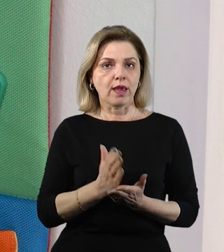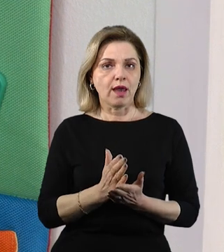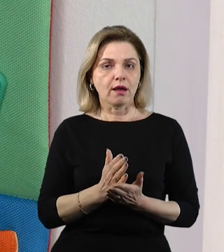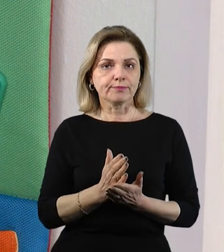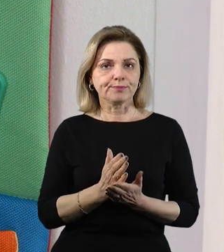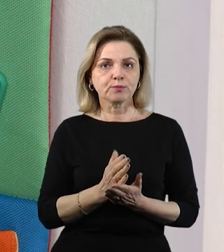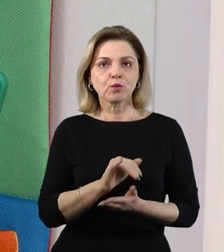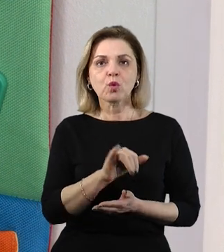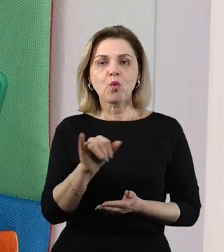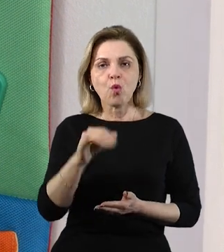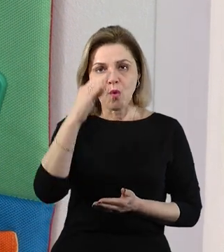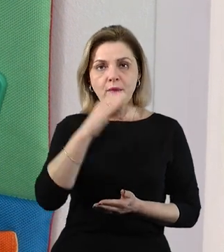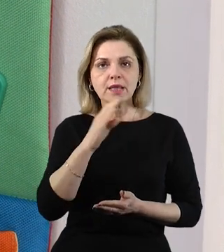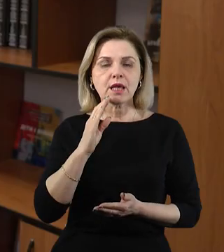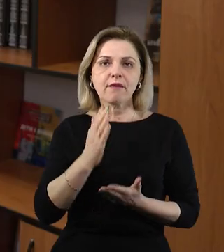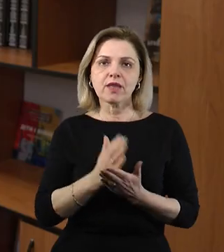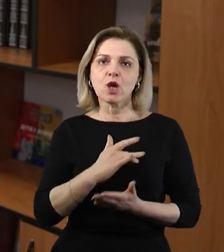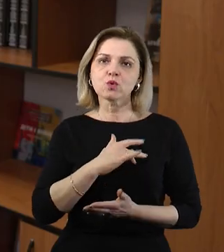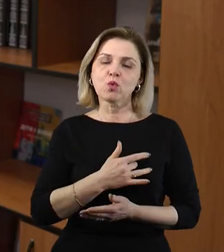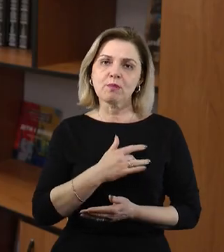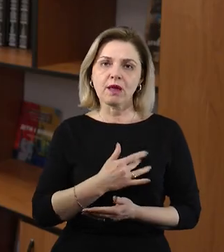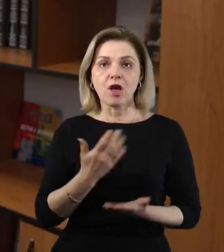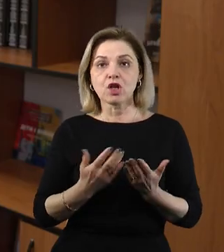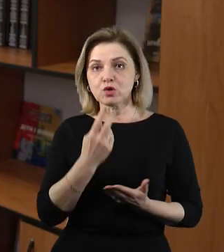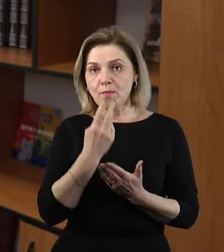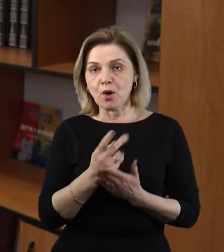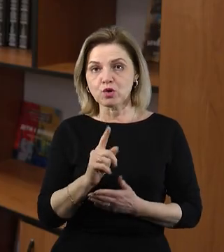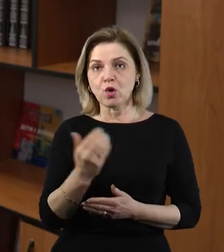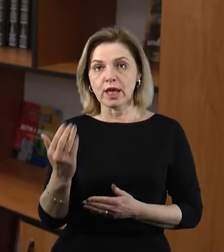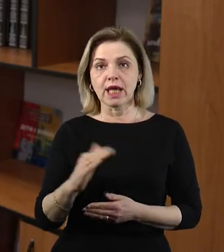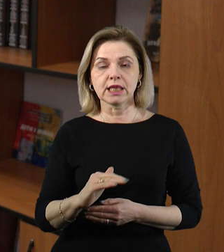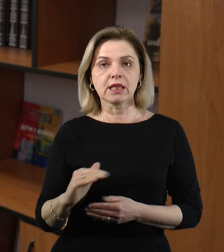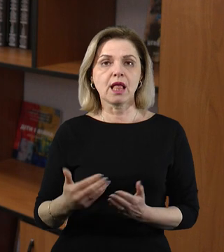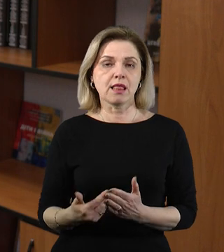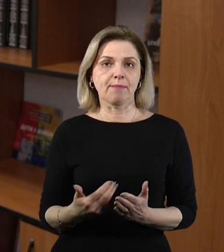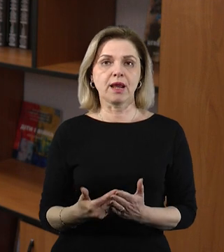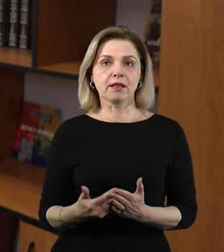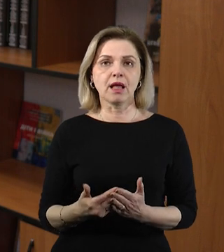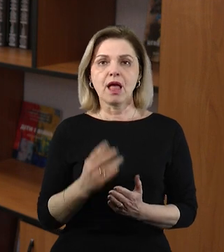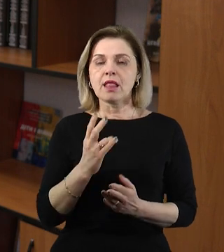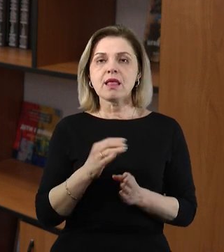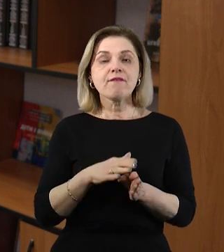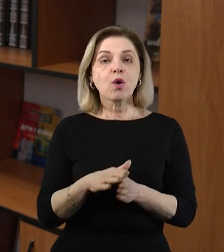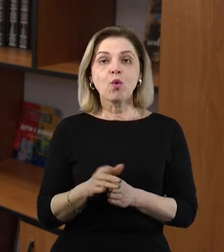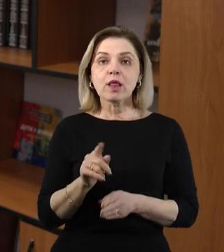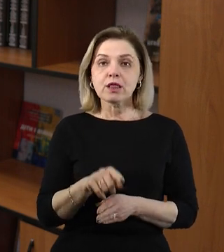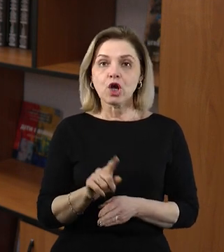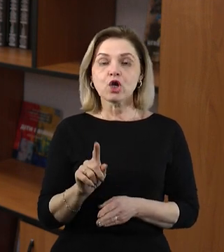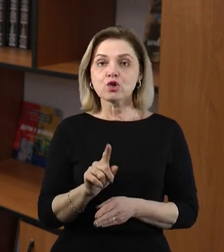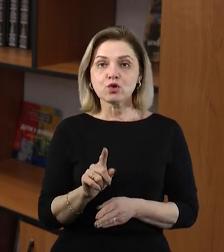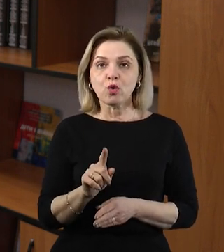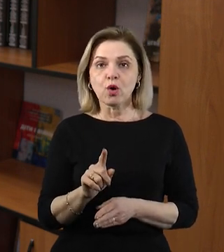певні у батьків сумніви, якщо вони бачать, що їхня дитина, наприклад, не виконує те, що